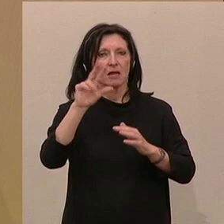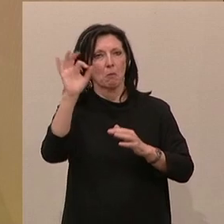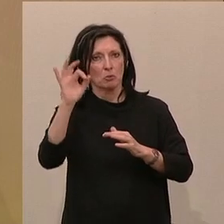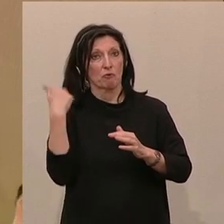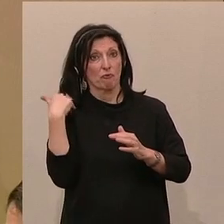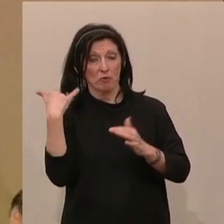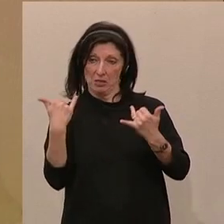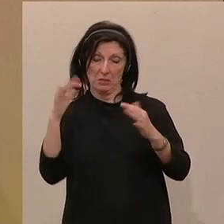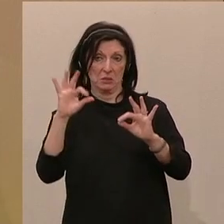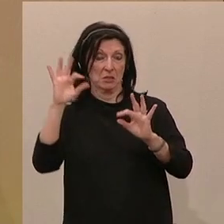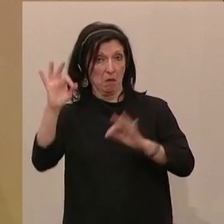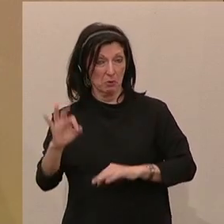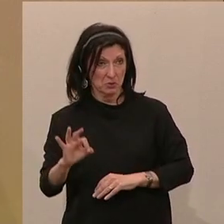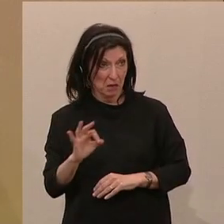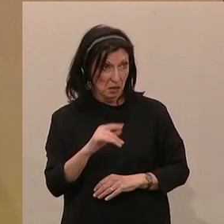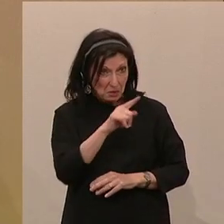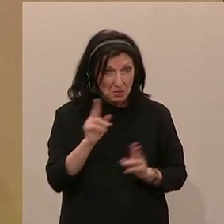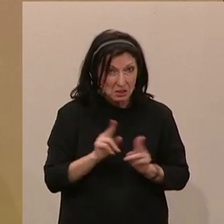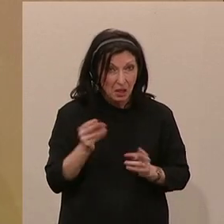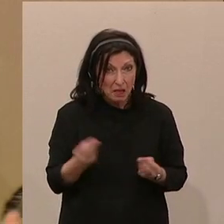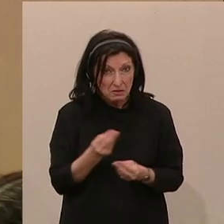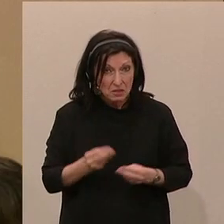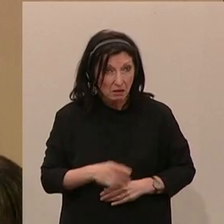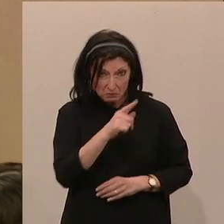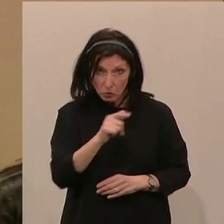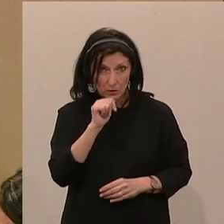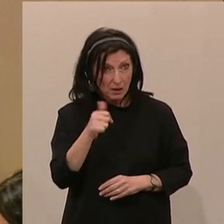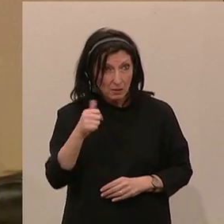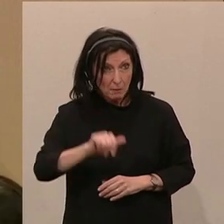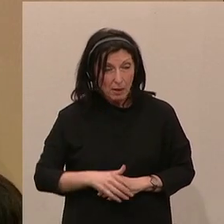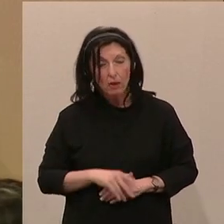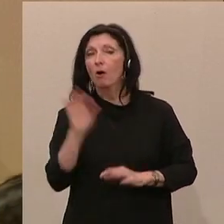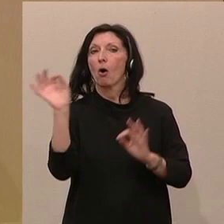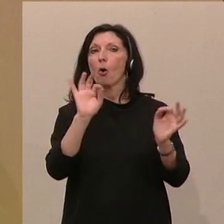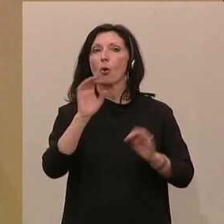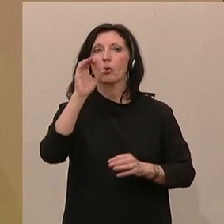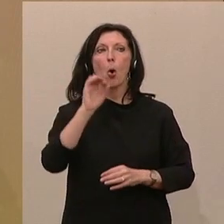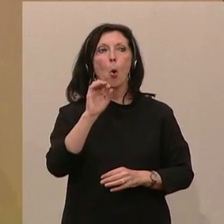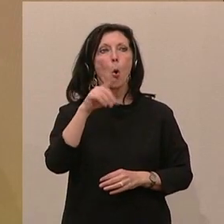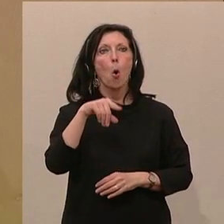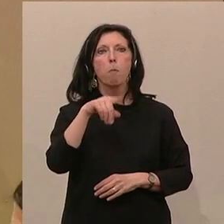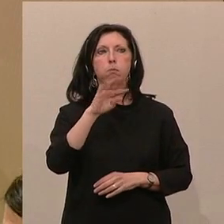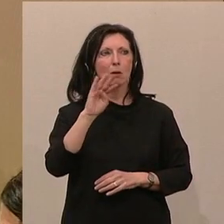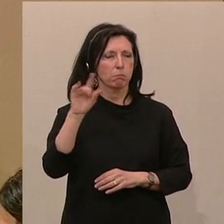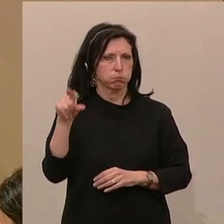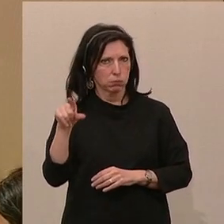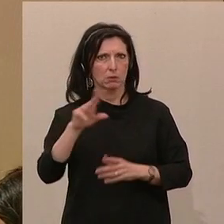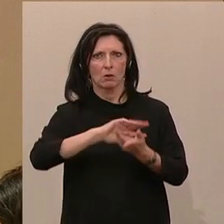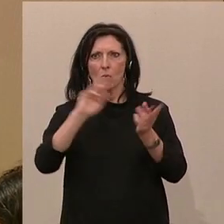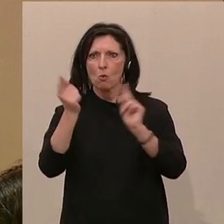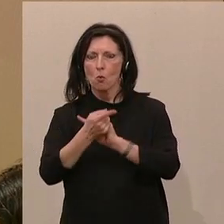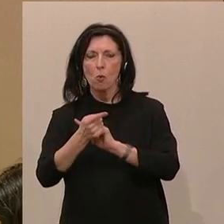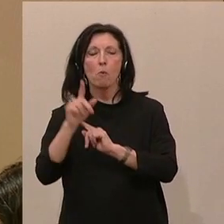Vorhaben ist, dann frage ich Sie, wo waren Sie im letzten Jahr. Wenn die Umwandlung der ÖBIP in die ÖVP kein großes steuerlich